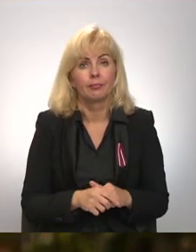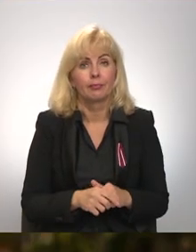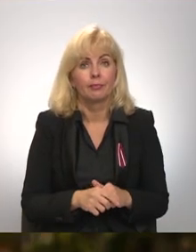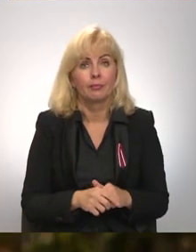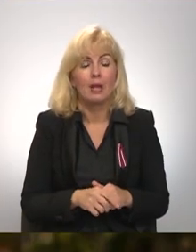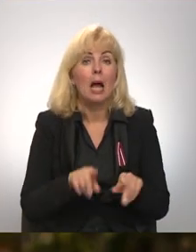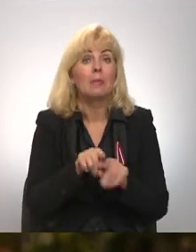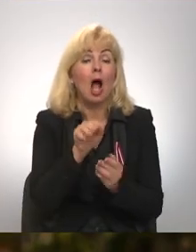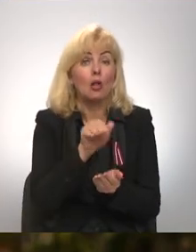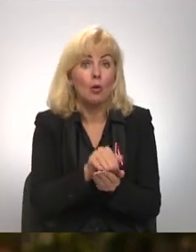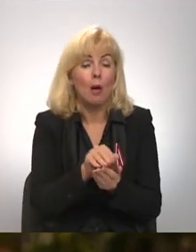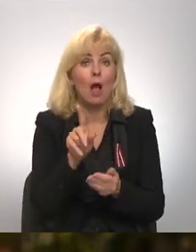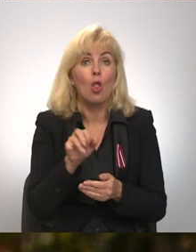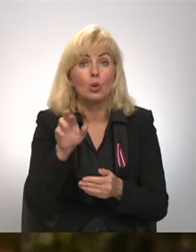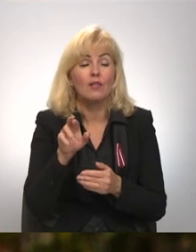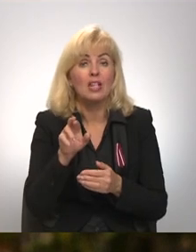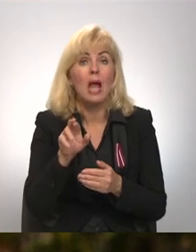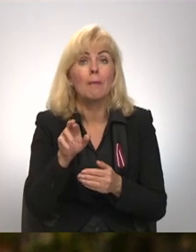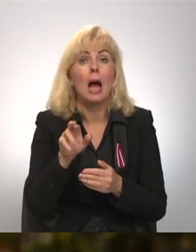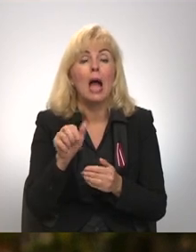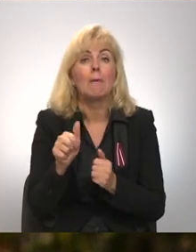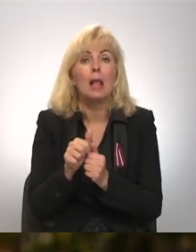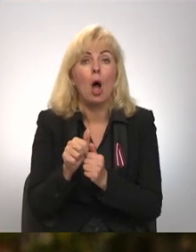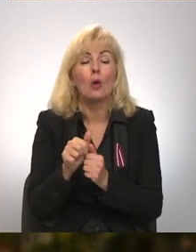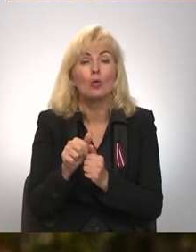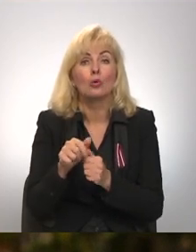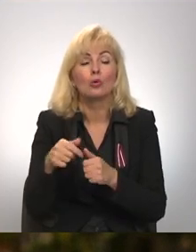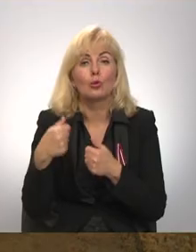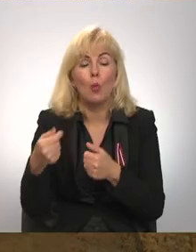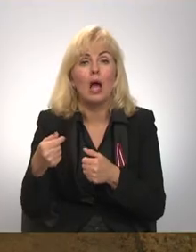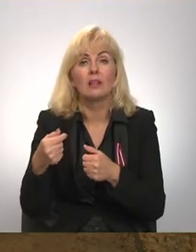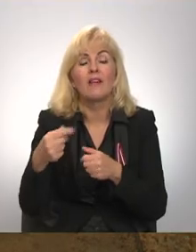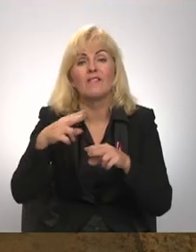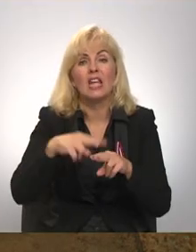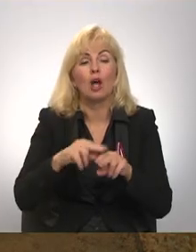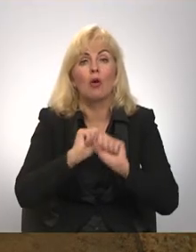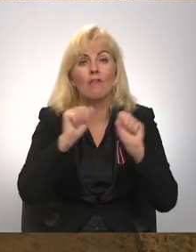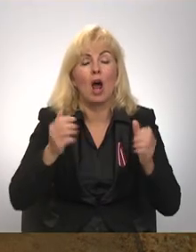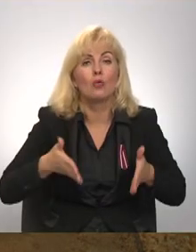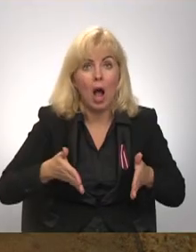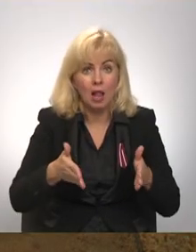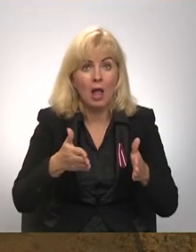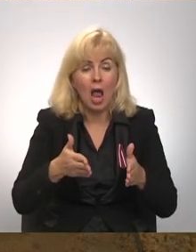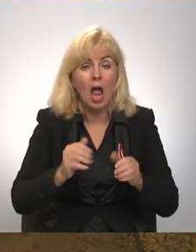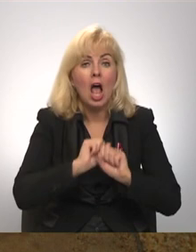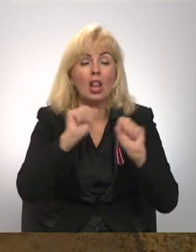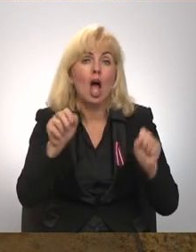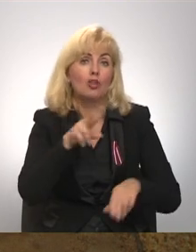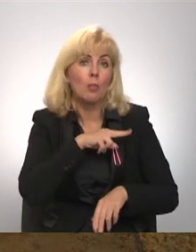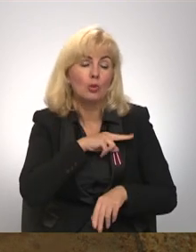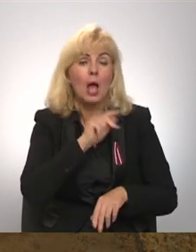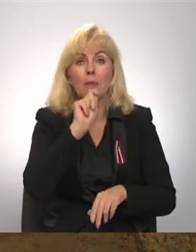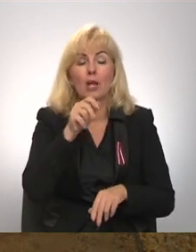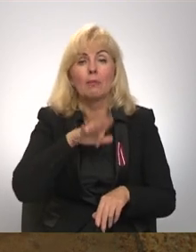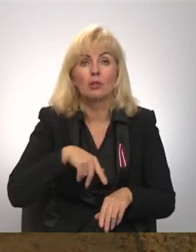Brāļ kapos Ludviķim Blaksonam jau ierādīta vieta Varoņa alejā. Lāčplēšu kara ordeni viņam piešķīra pēc